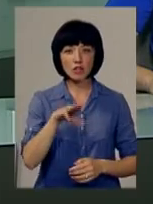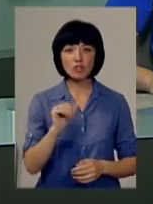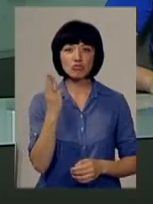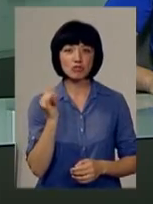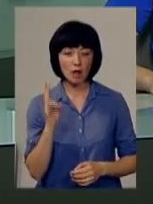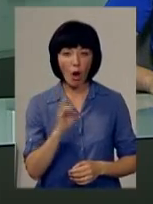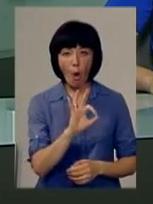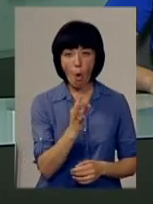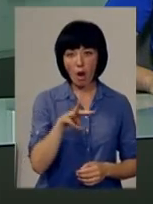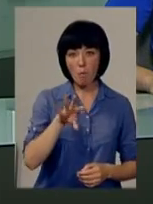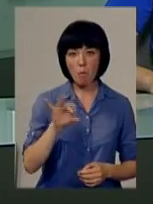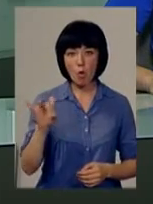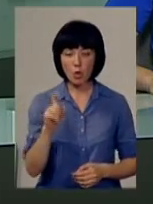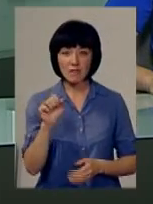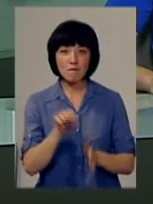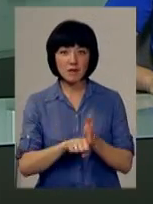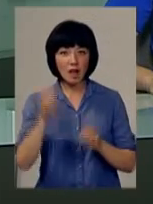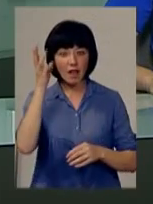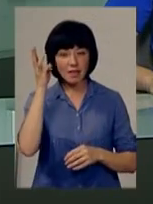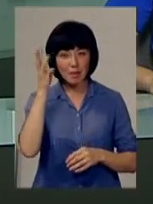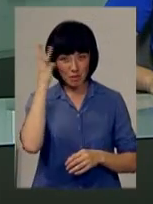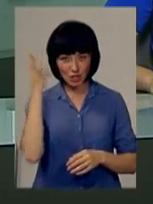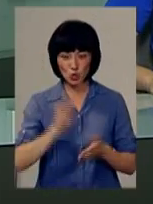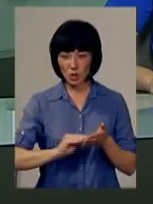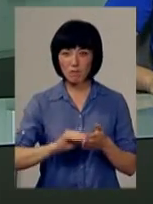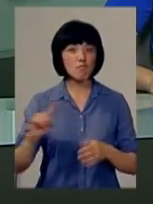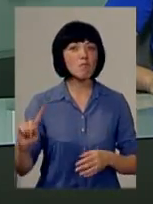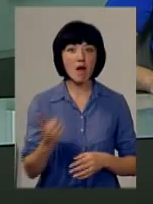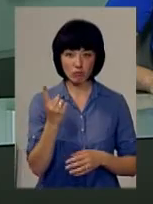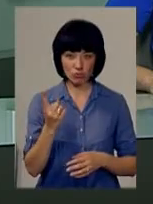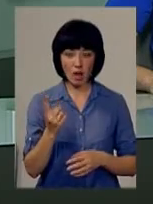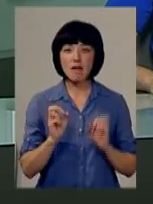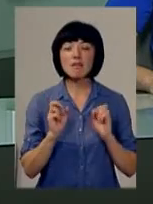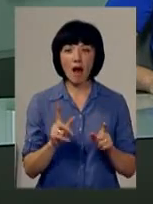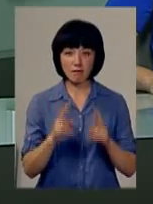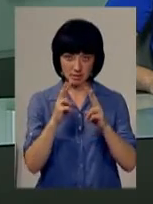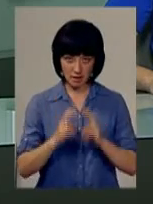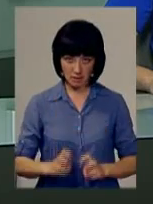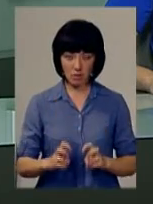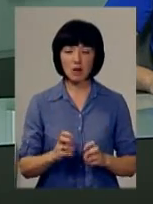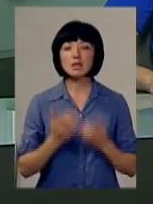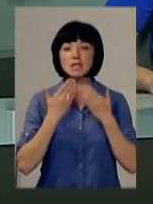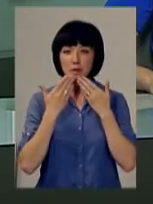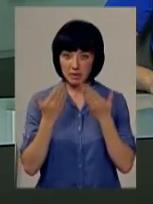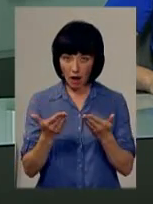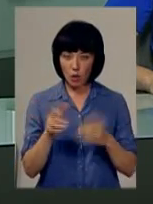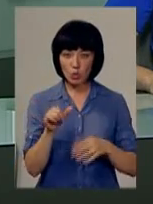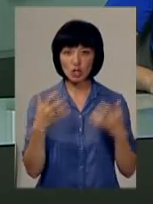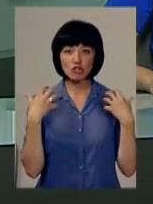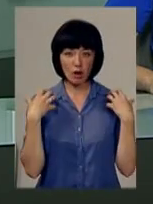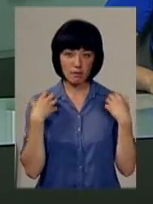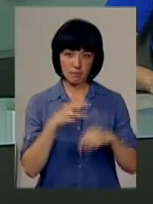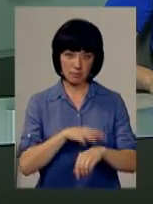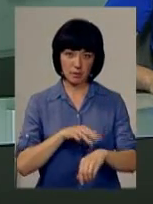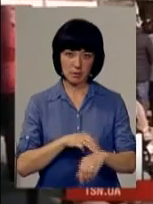Мороз. Вбитство журналіста на Хмельничній за роки незалежності сталося вперше. Як просувається слідство? Про це ми у черговий раз запитали